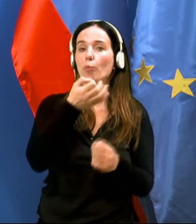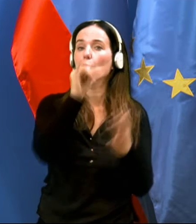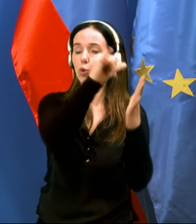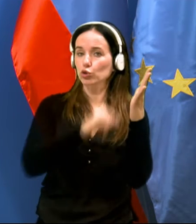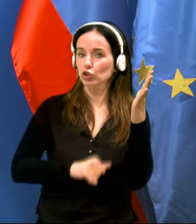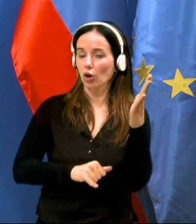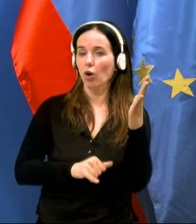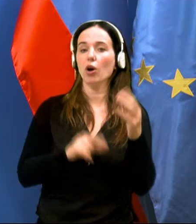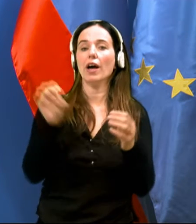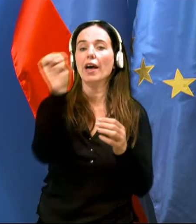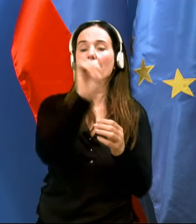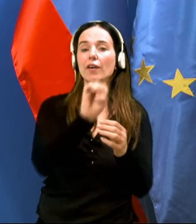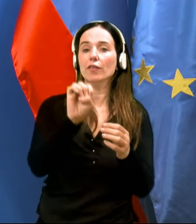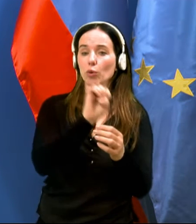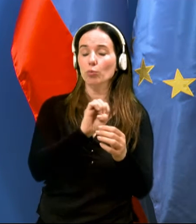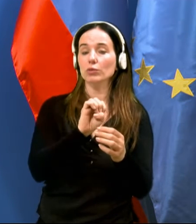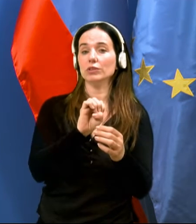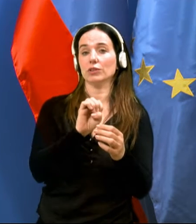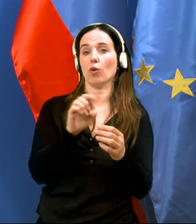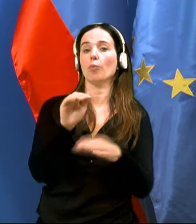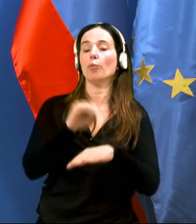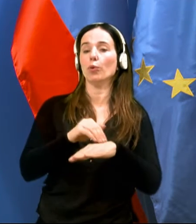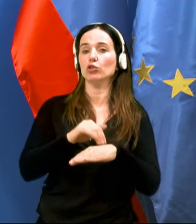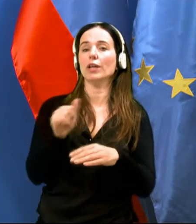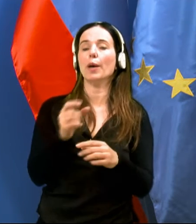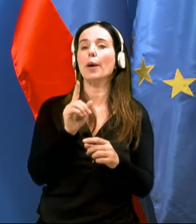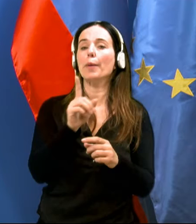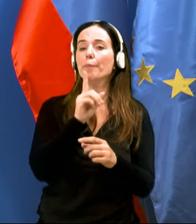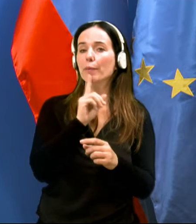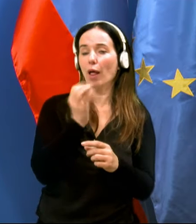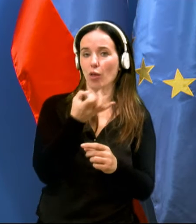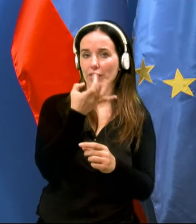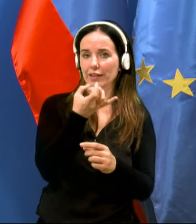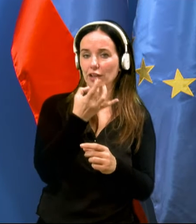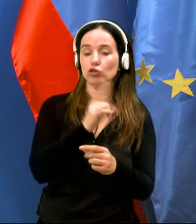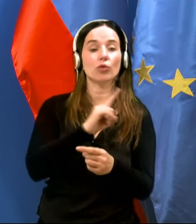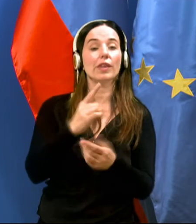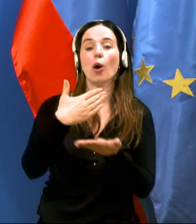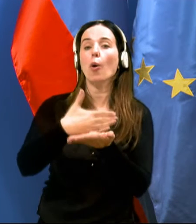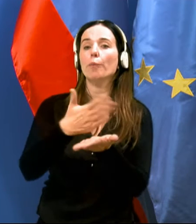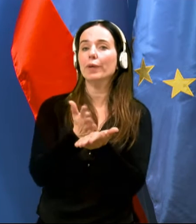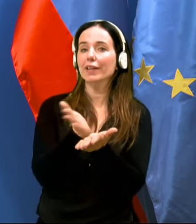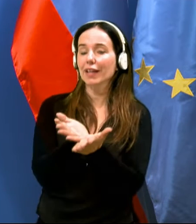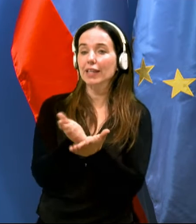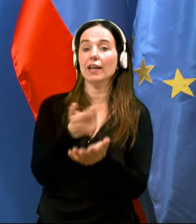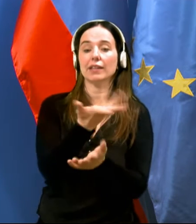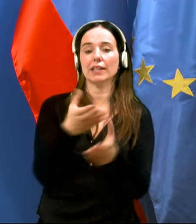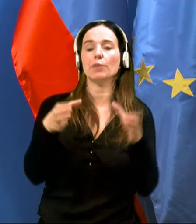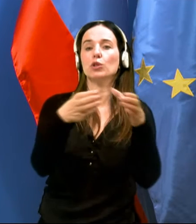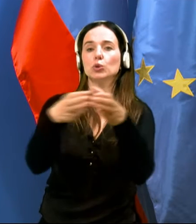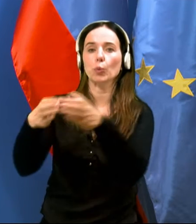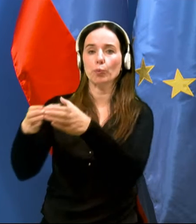Evropske agencije za zdravila je bistveno premalo natančno, ne opredeljuje, katerim skupinam